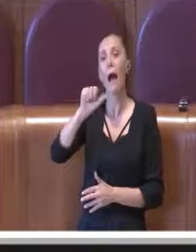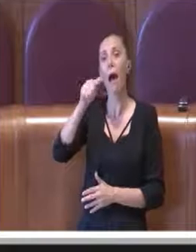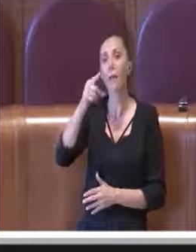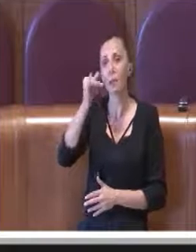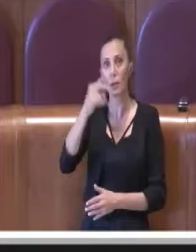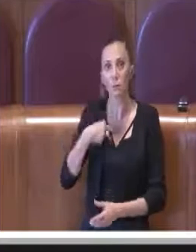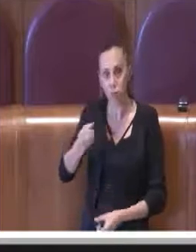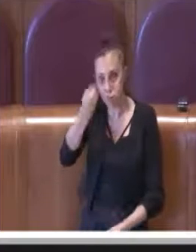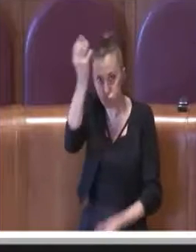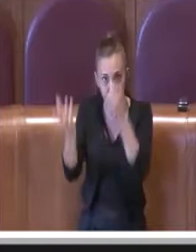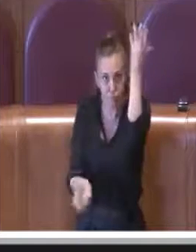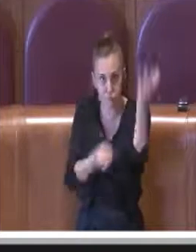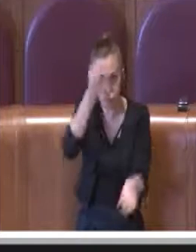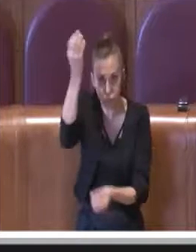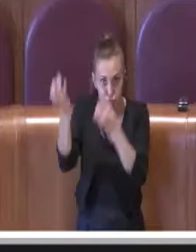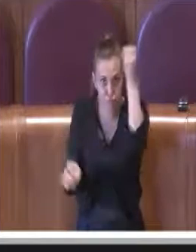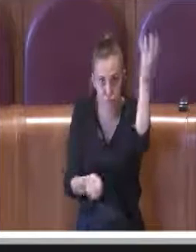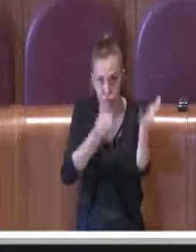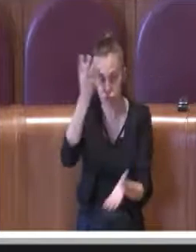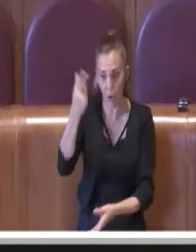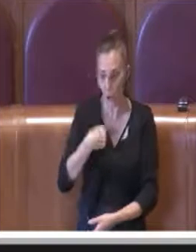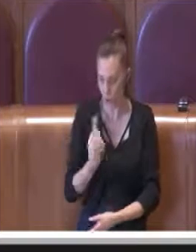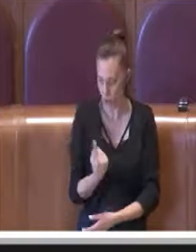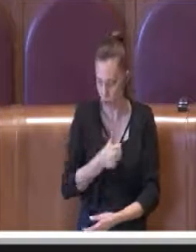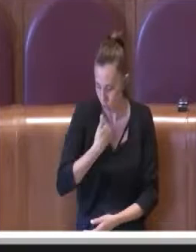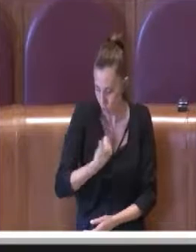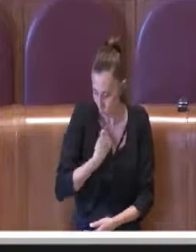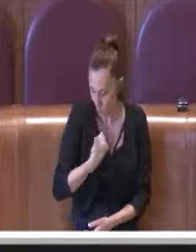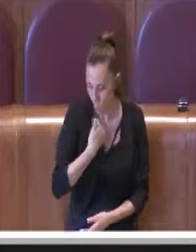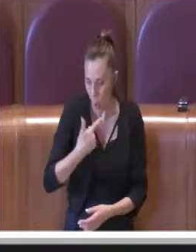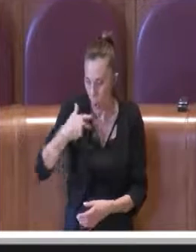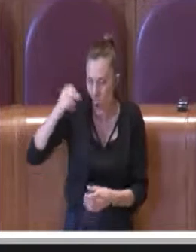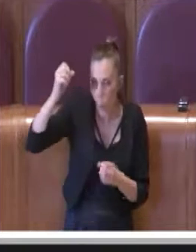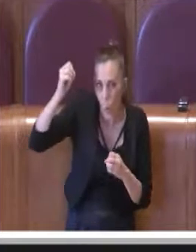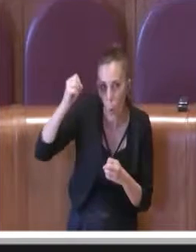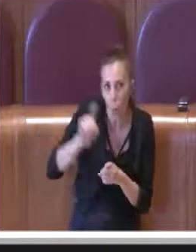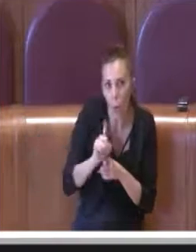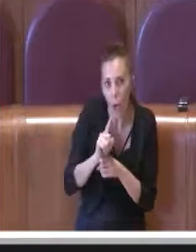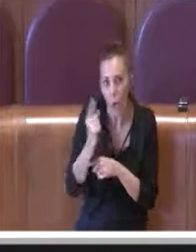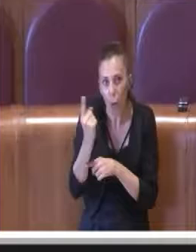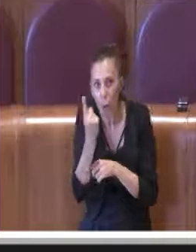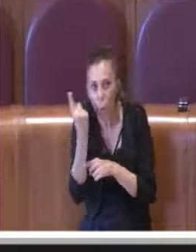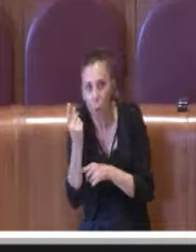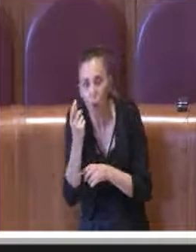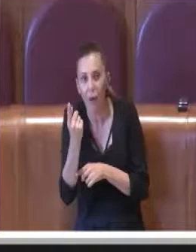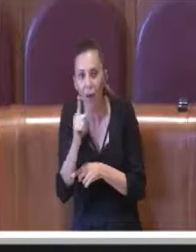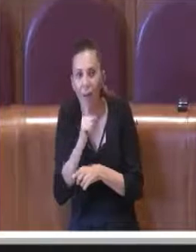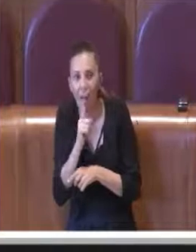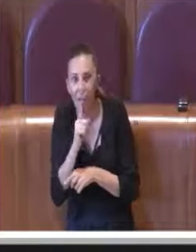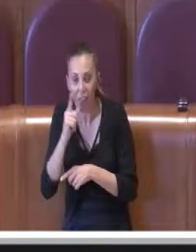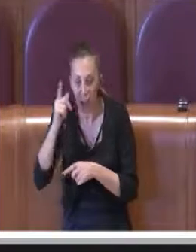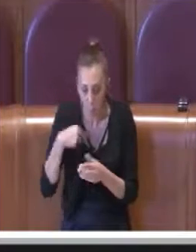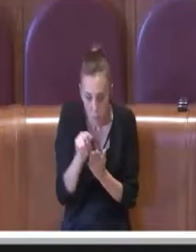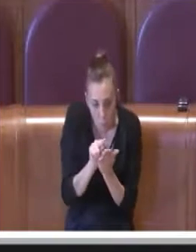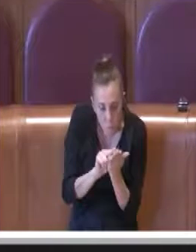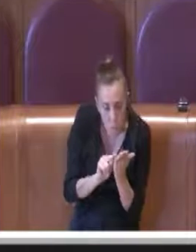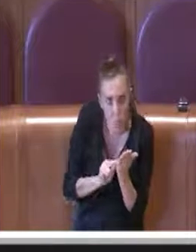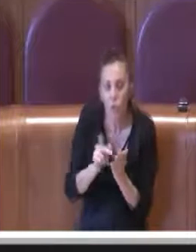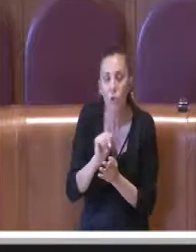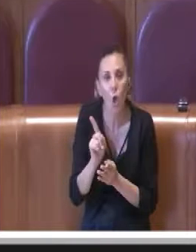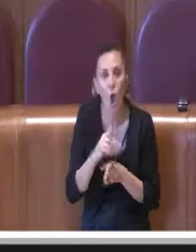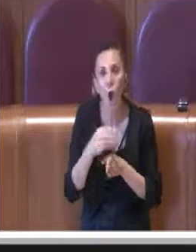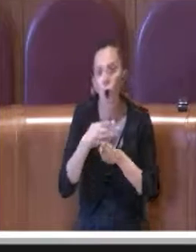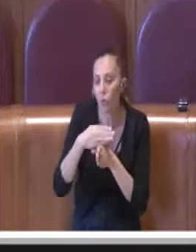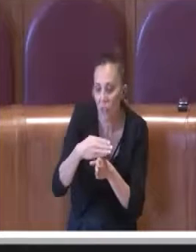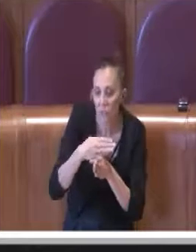camera caritatis da sola con il lumicino, è stato fatto in comunione, comunione di idee, condivisione